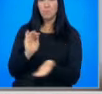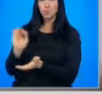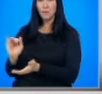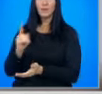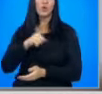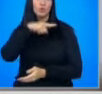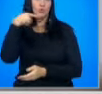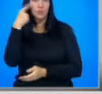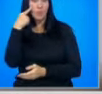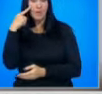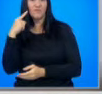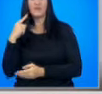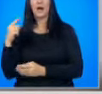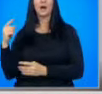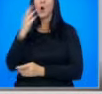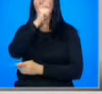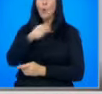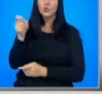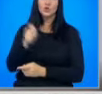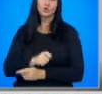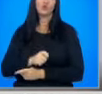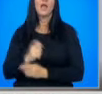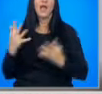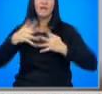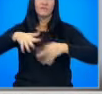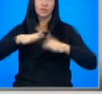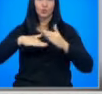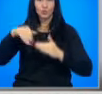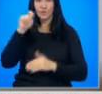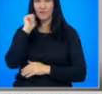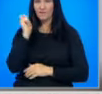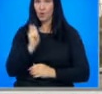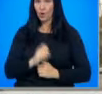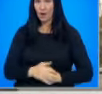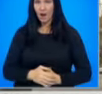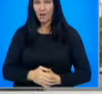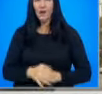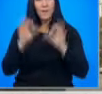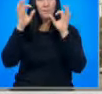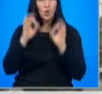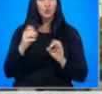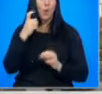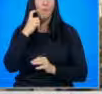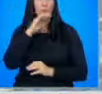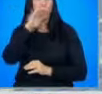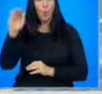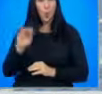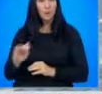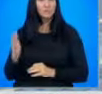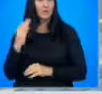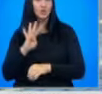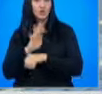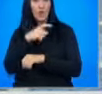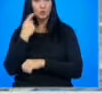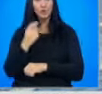унищожи критичната инфраструктура в Украина. Точно в Букурещ, преди 14 години,